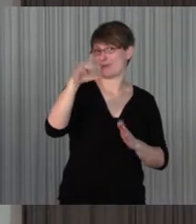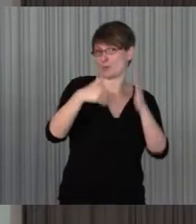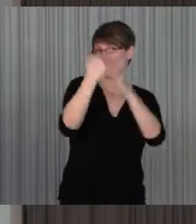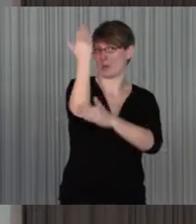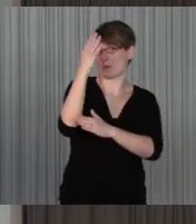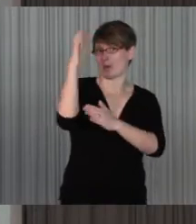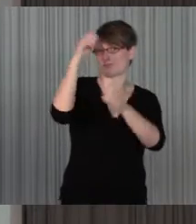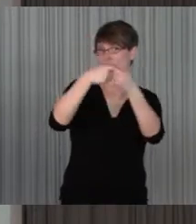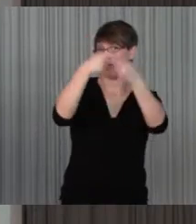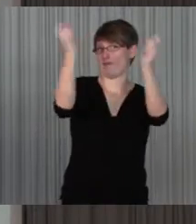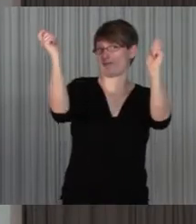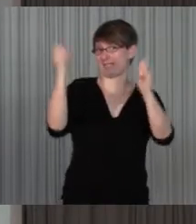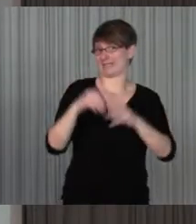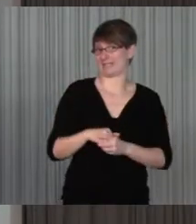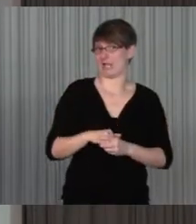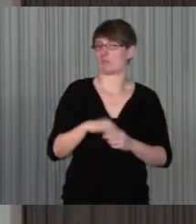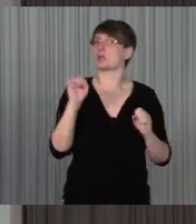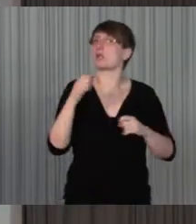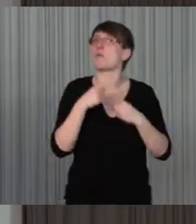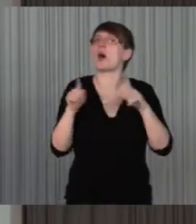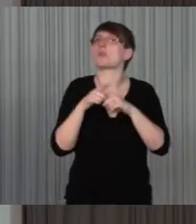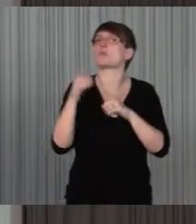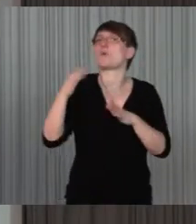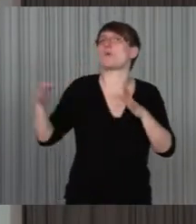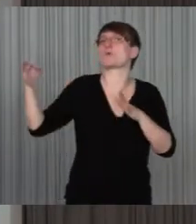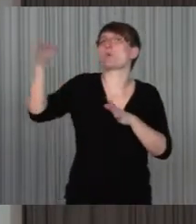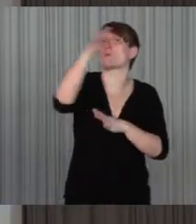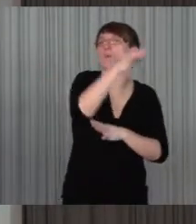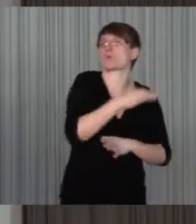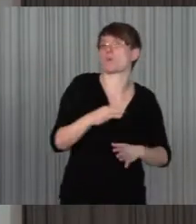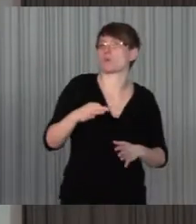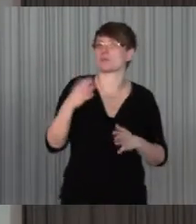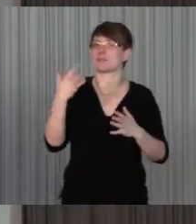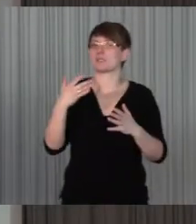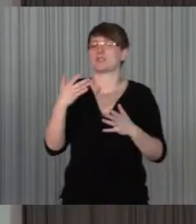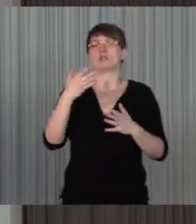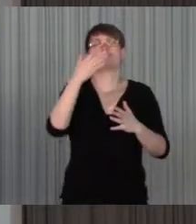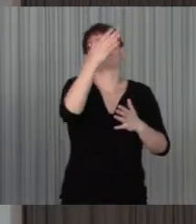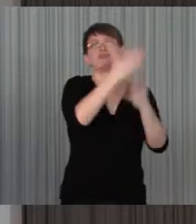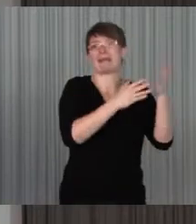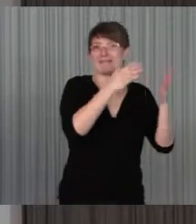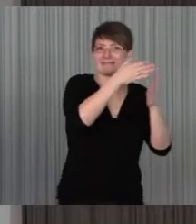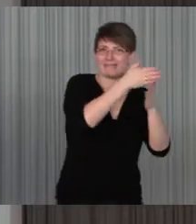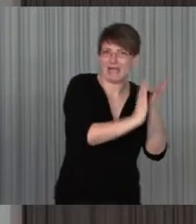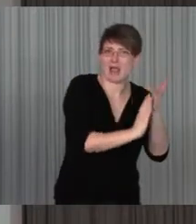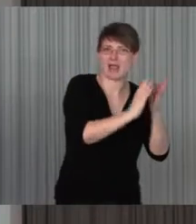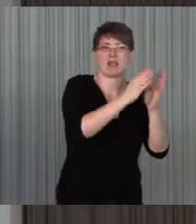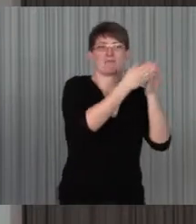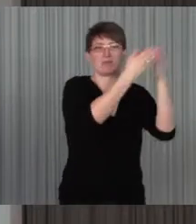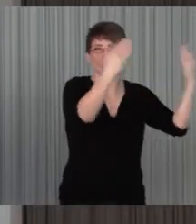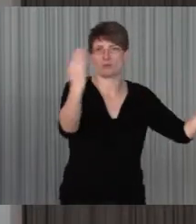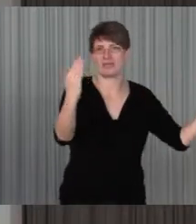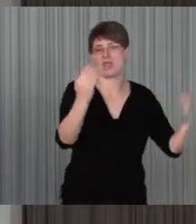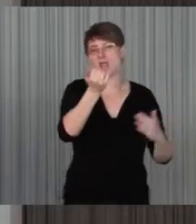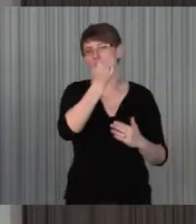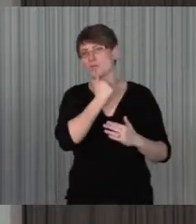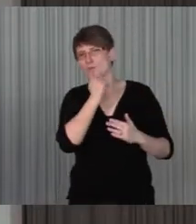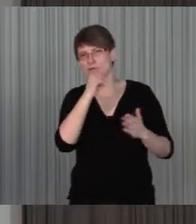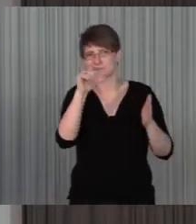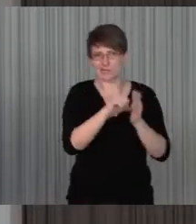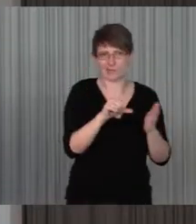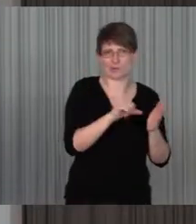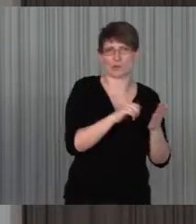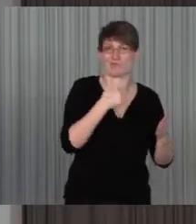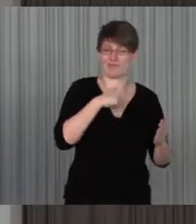aber es kann vielleicht auch andere Orte sein, die solche, sowas bieten, die Stadtteilbibliothek, das Lügenzentrum oder andere Einrichtungen oder sowas, wenn es eben